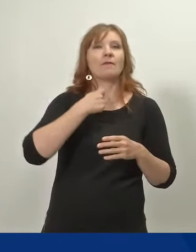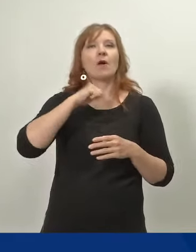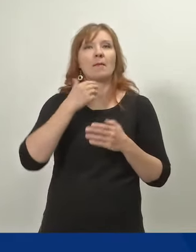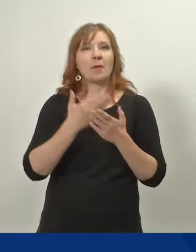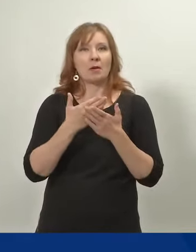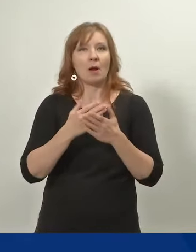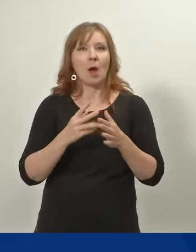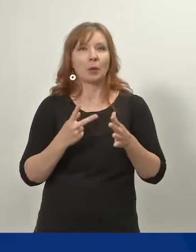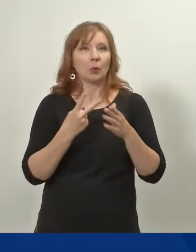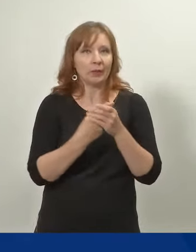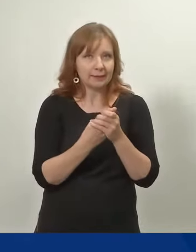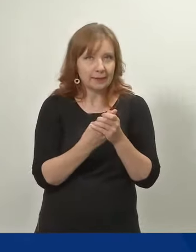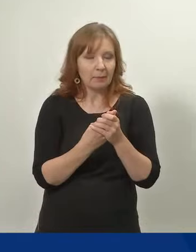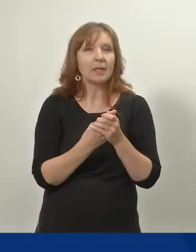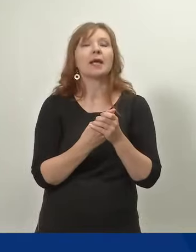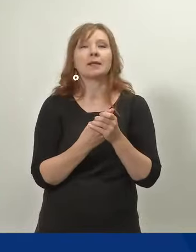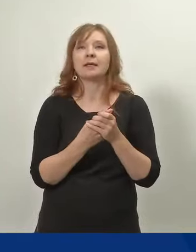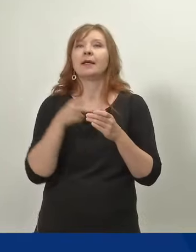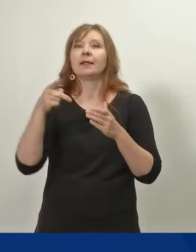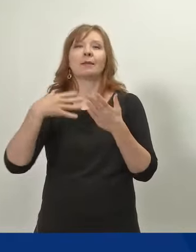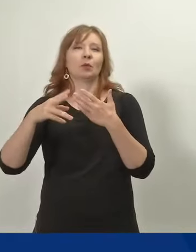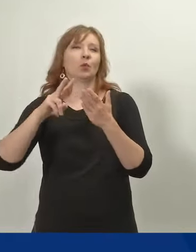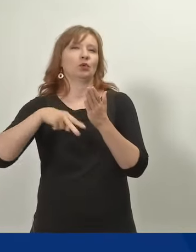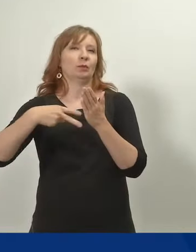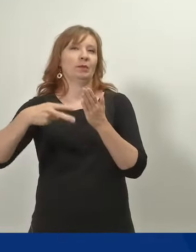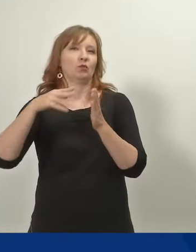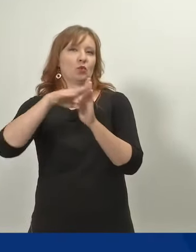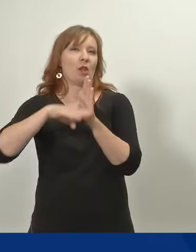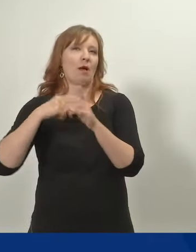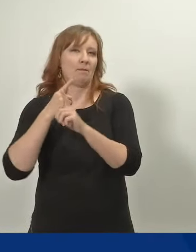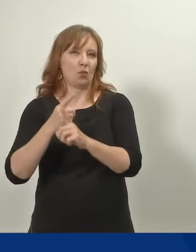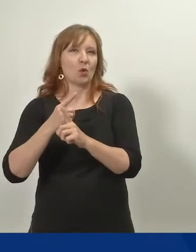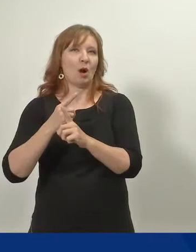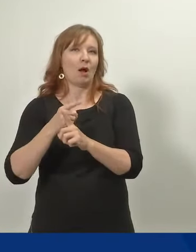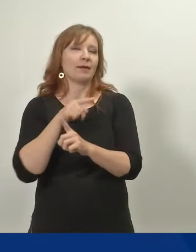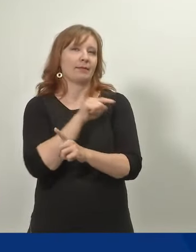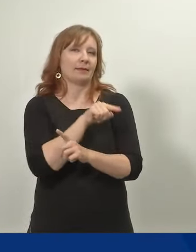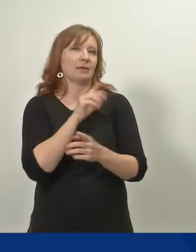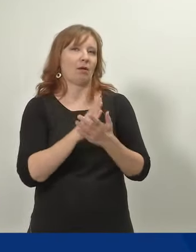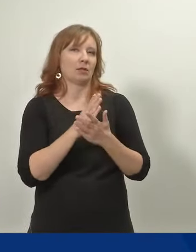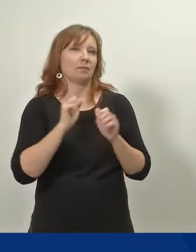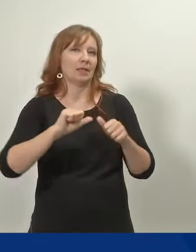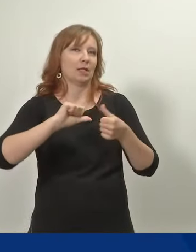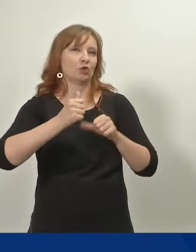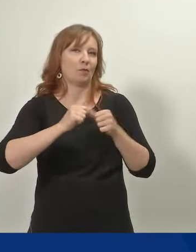-aikatyöehdoista olisi työsopimuslain mukaan jatkossakin edelleen sovittava.